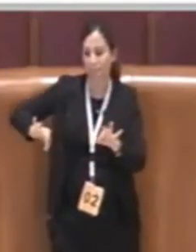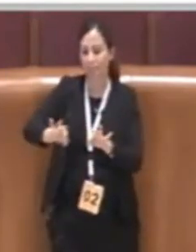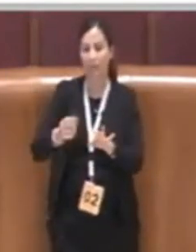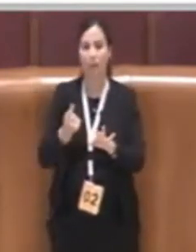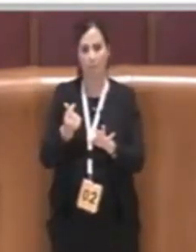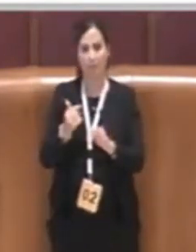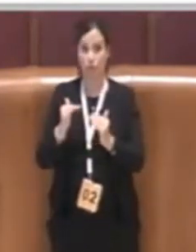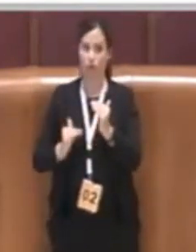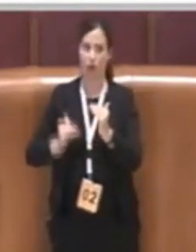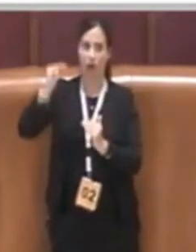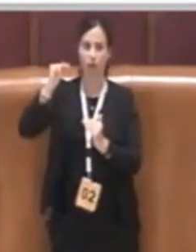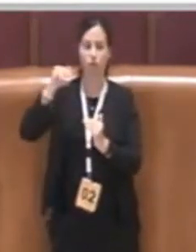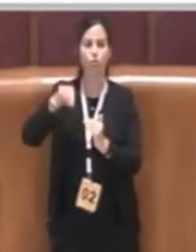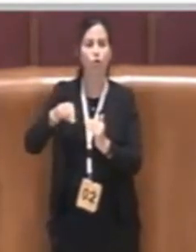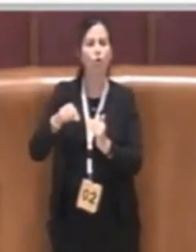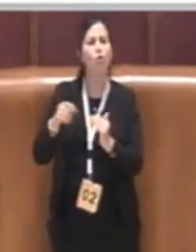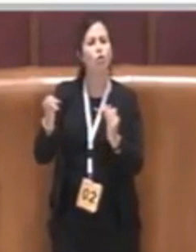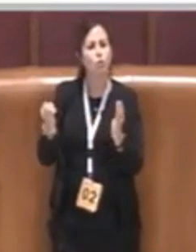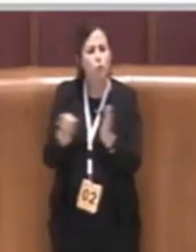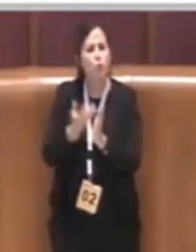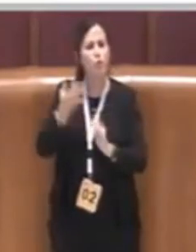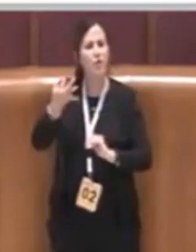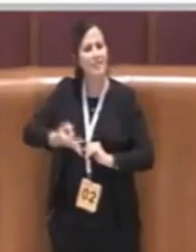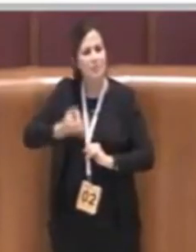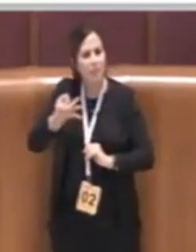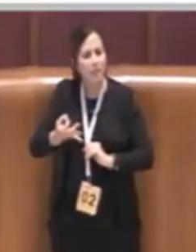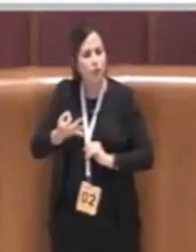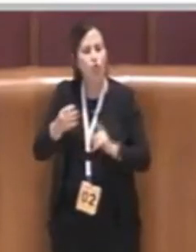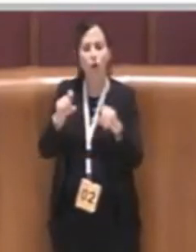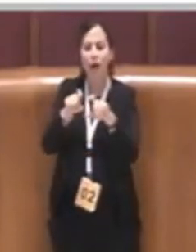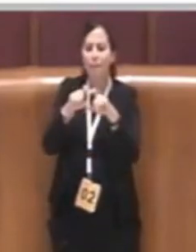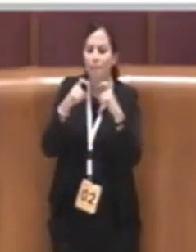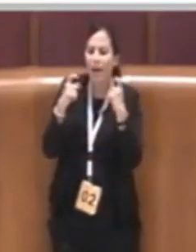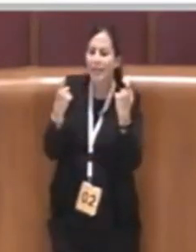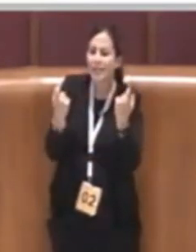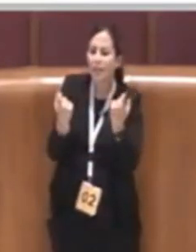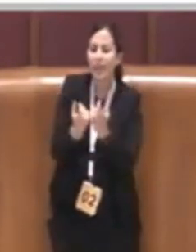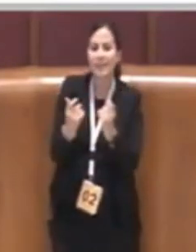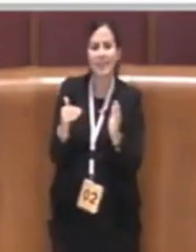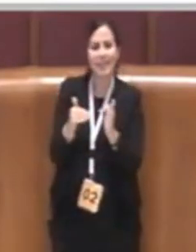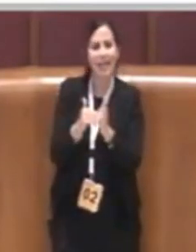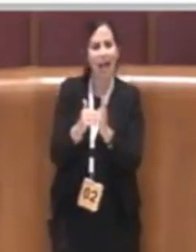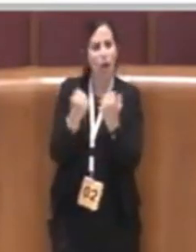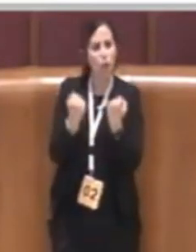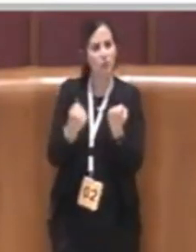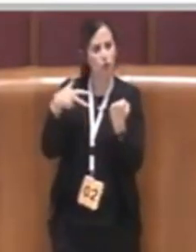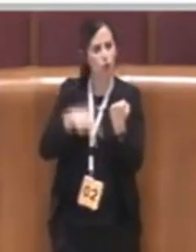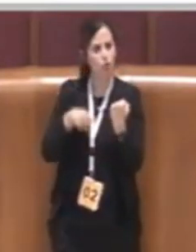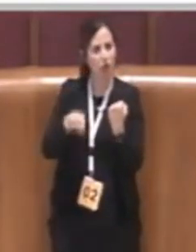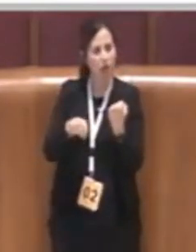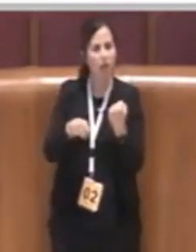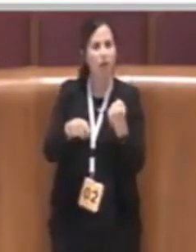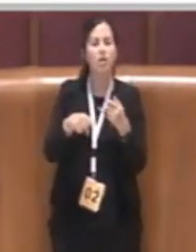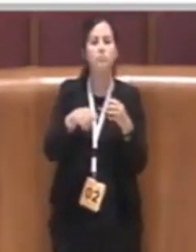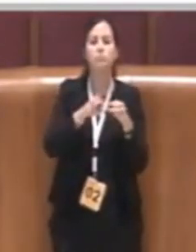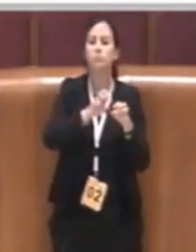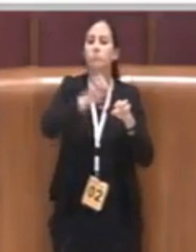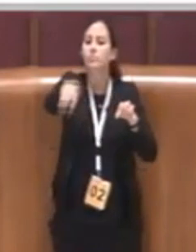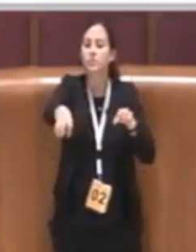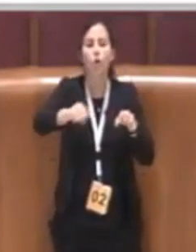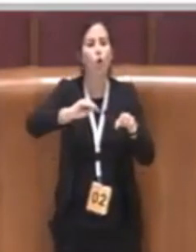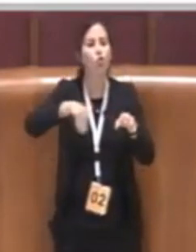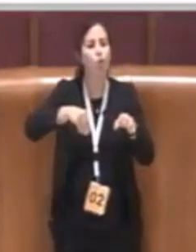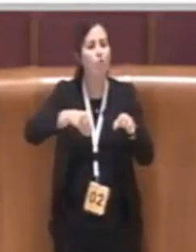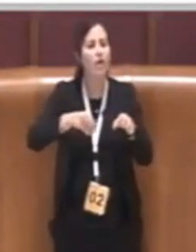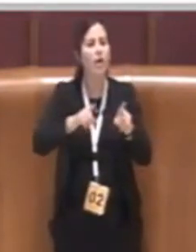frequente che gli appartamenti di housing venissero invece delocalizzati in periferia questo a noi non sta bene perché se io